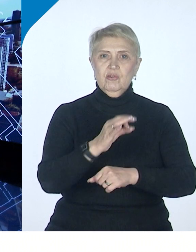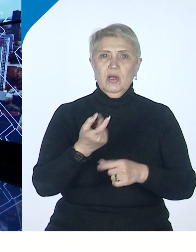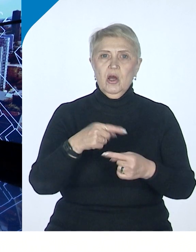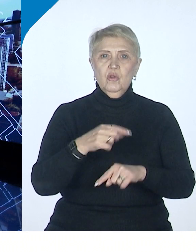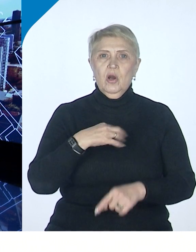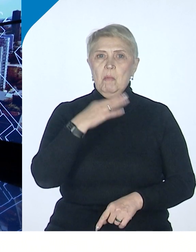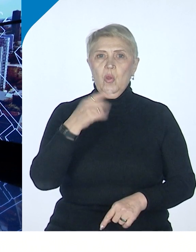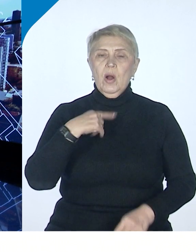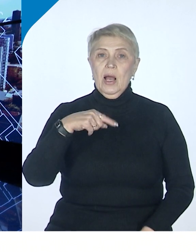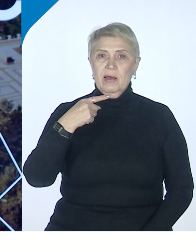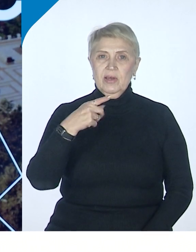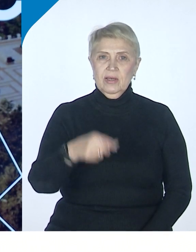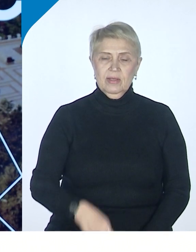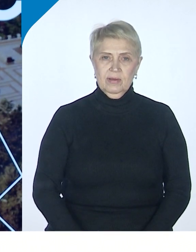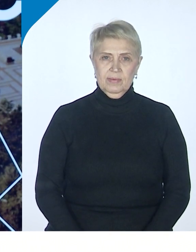говорят,